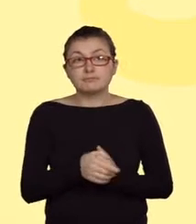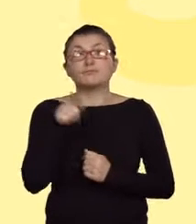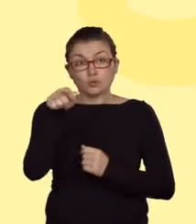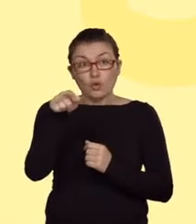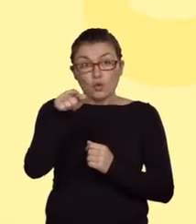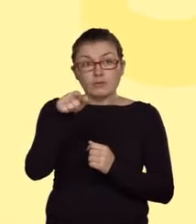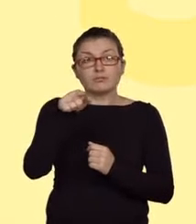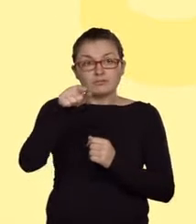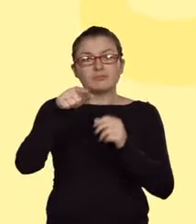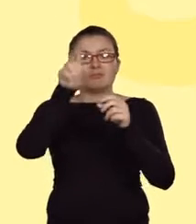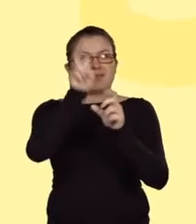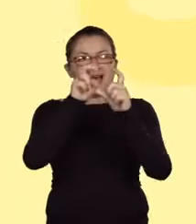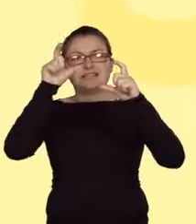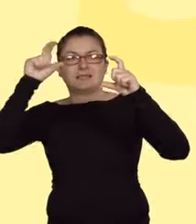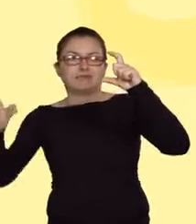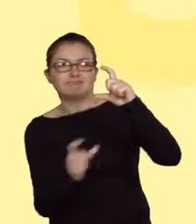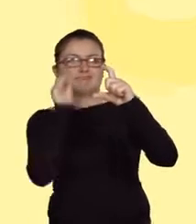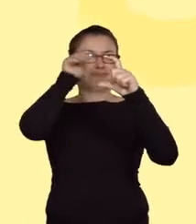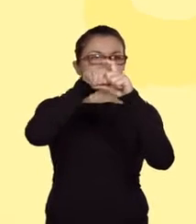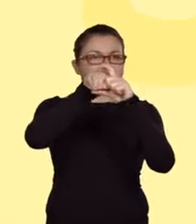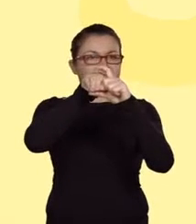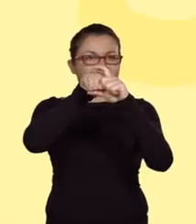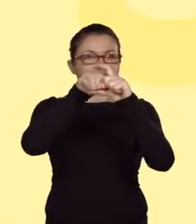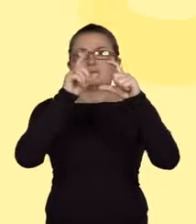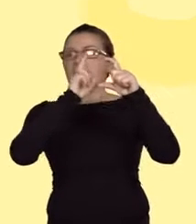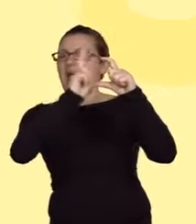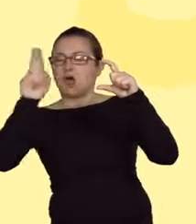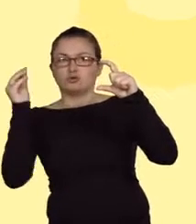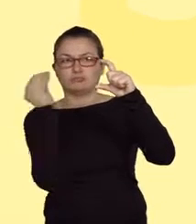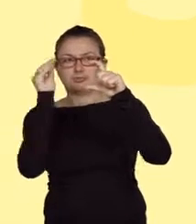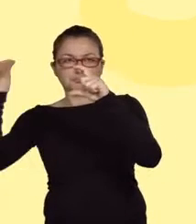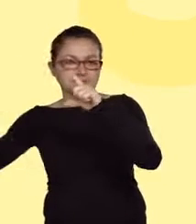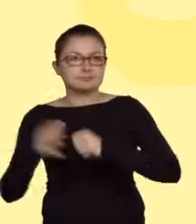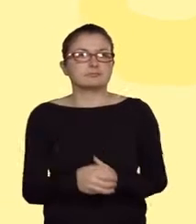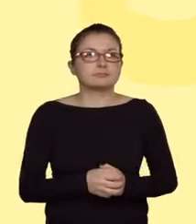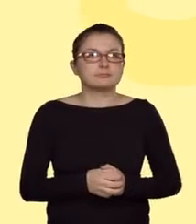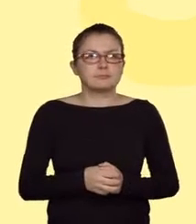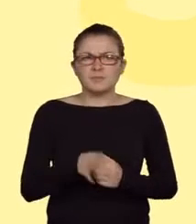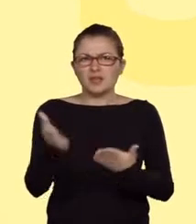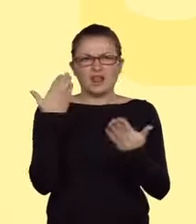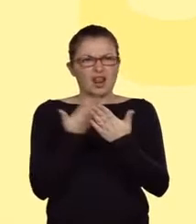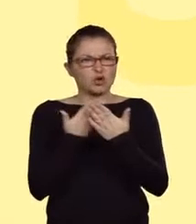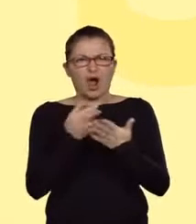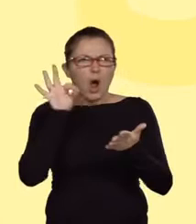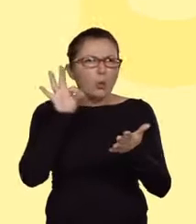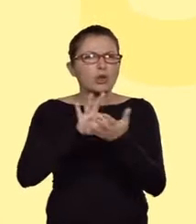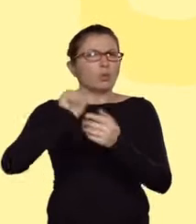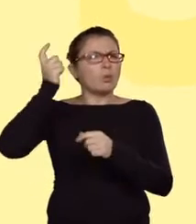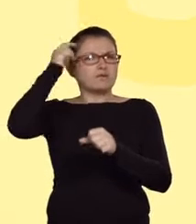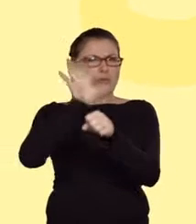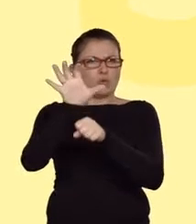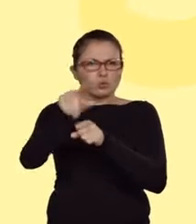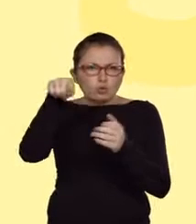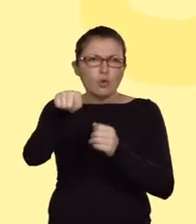być atom wodoru każdego z tych atomów węgla. Dlaczego zatem głównym produktem takiej reakcji jest 2-bromo-2